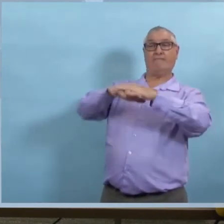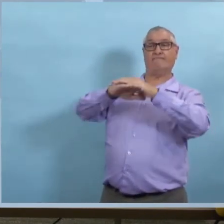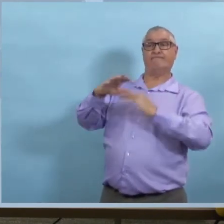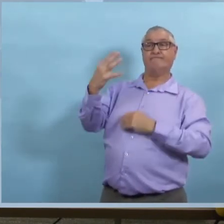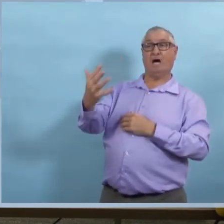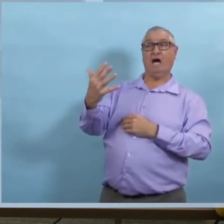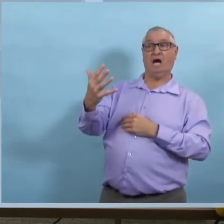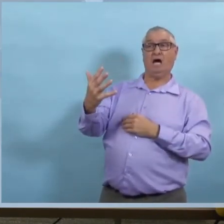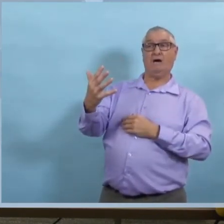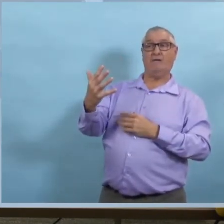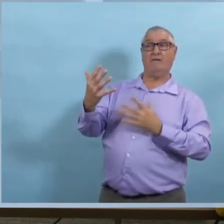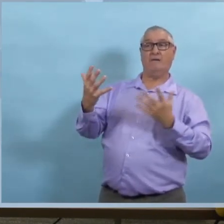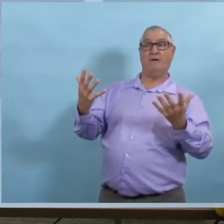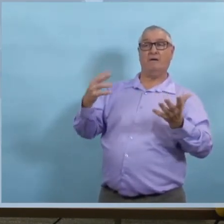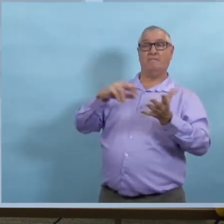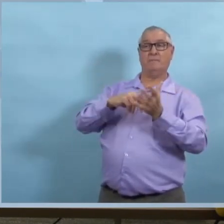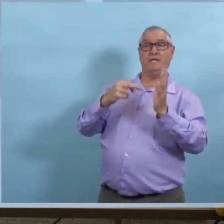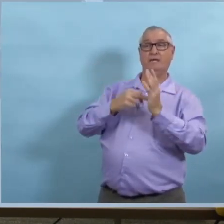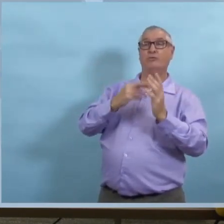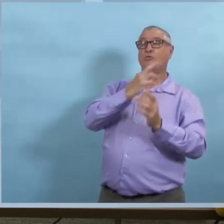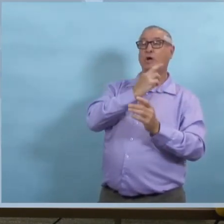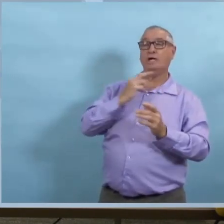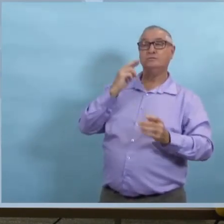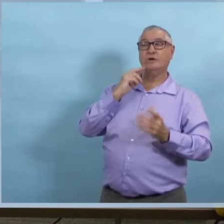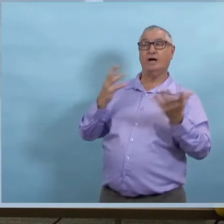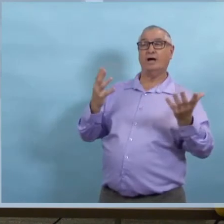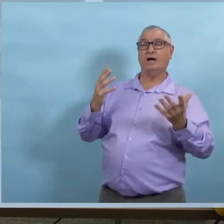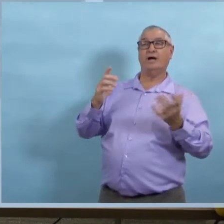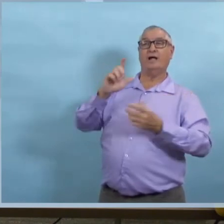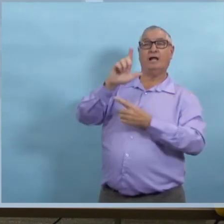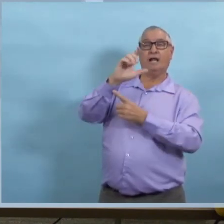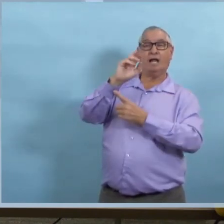cette personne qui a causé 42 personnes qui ont été infectées.